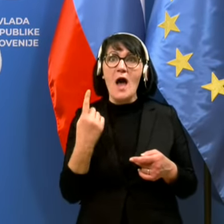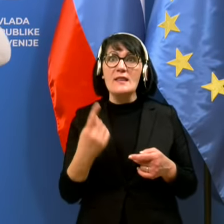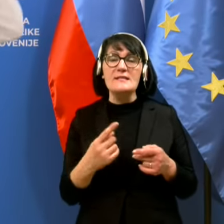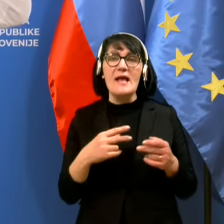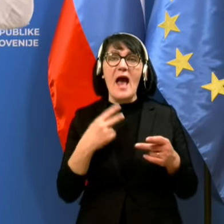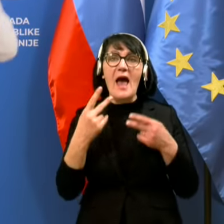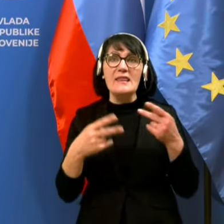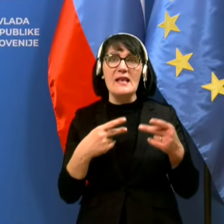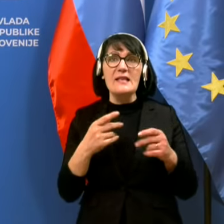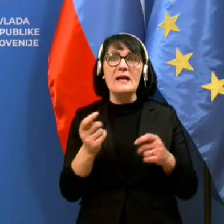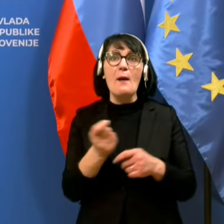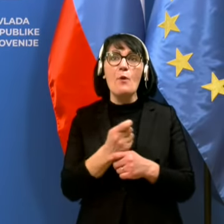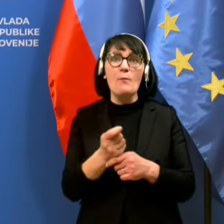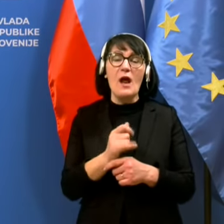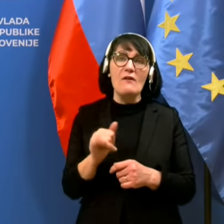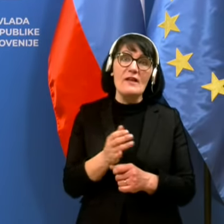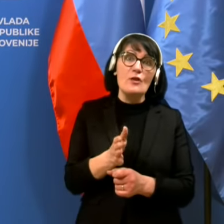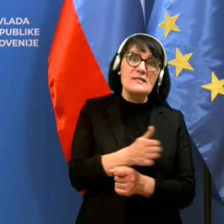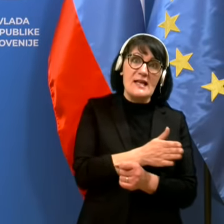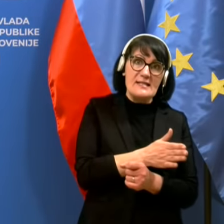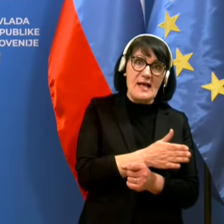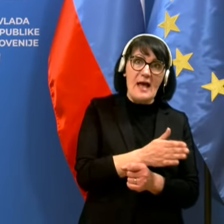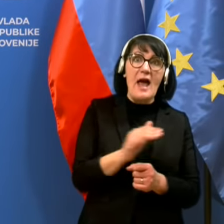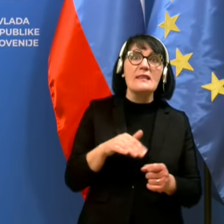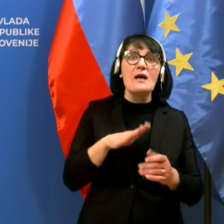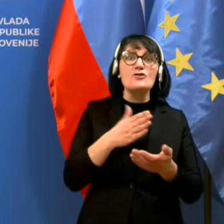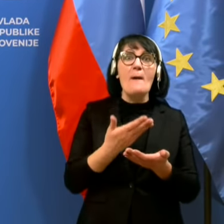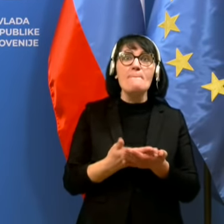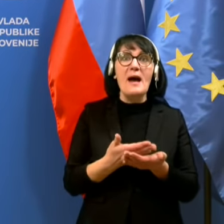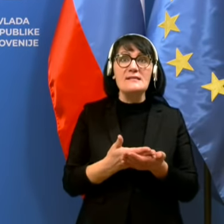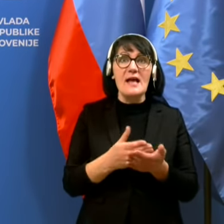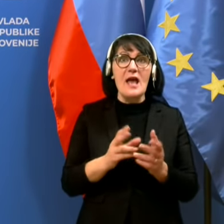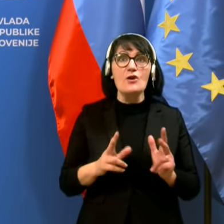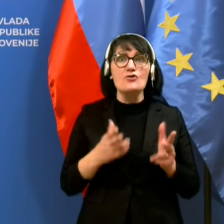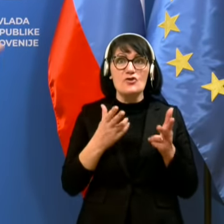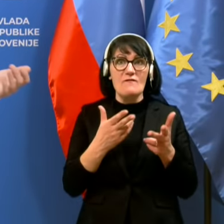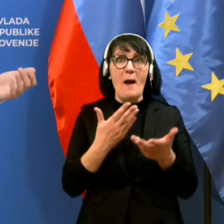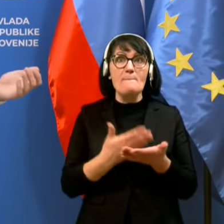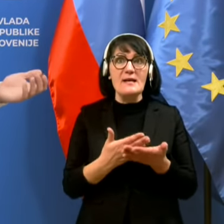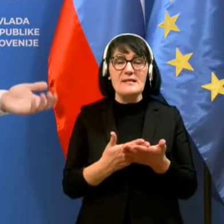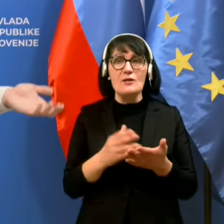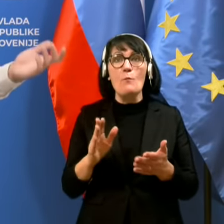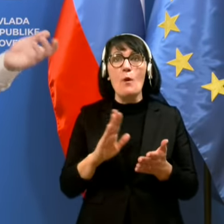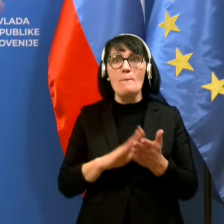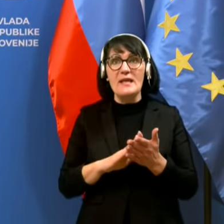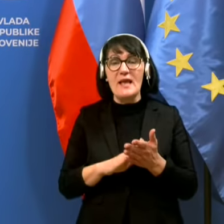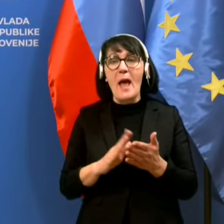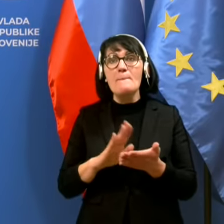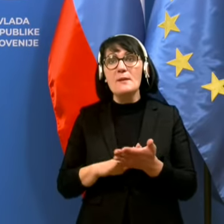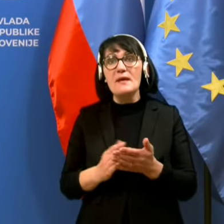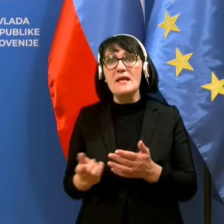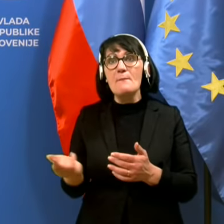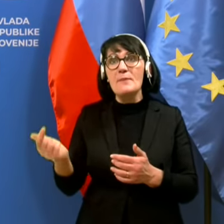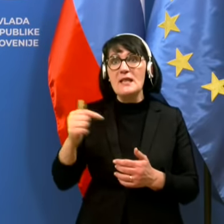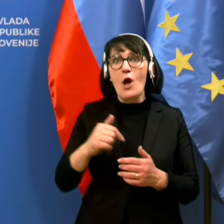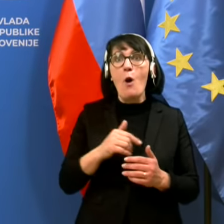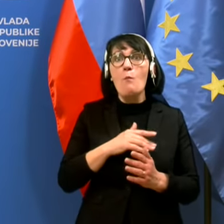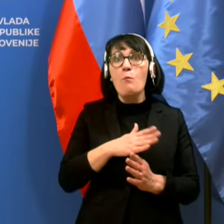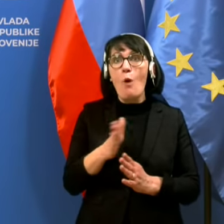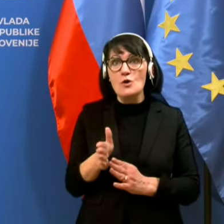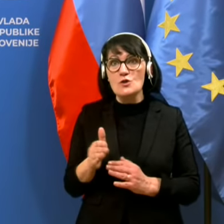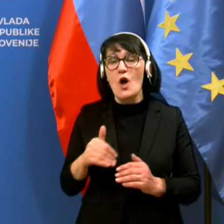popravlja vedno zanazaj. Naša baza je živa baza, kar pomeni, da primiri, ki preletijo bolj pozno ali ki se izločijo,